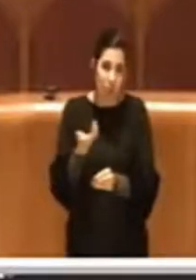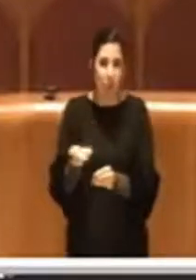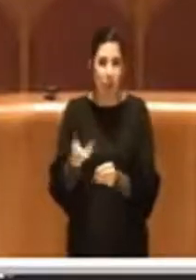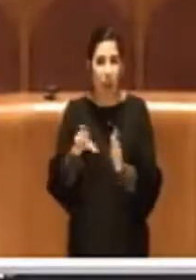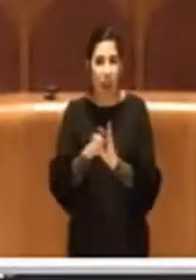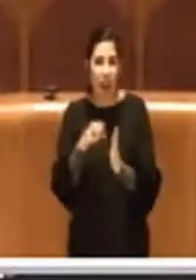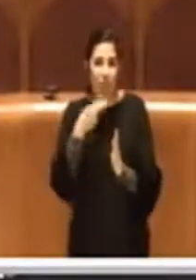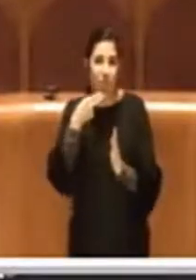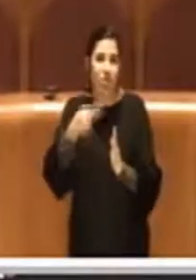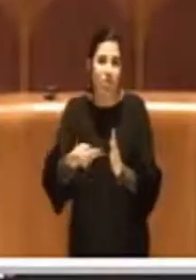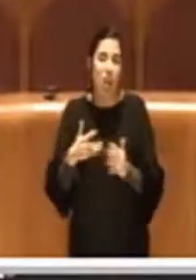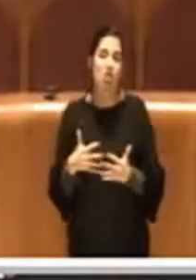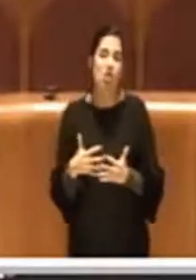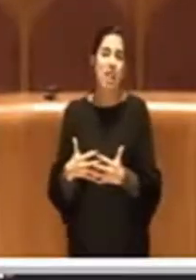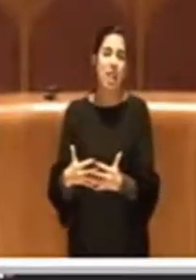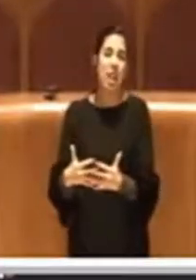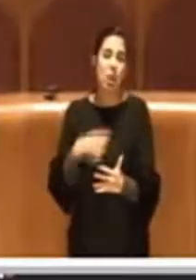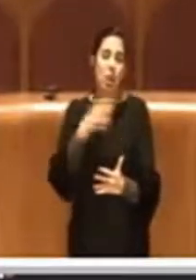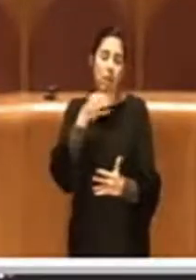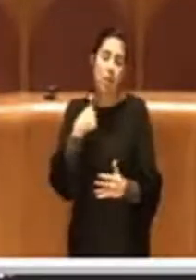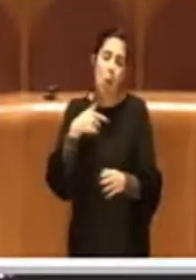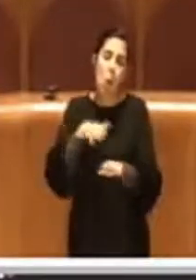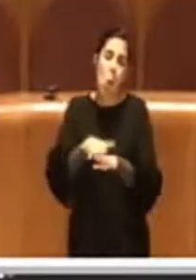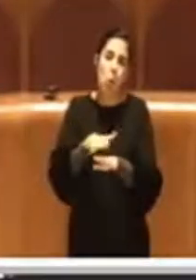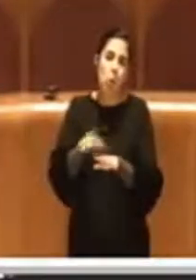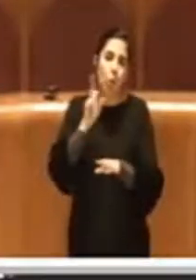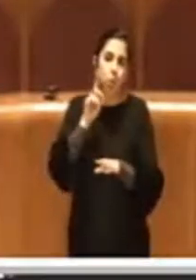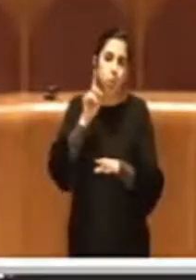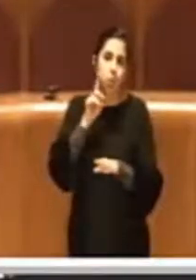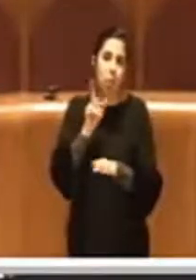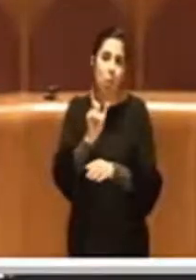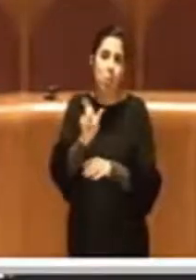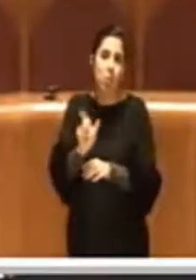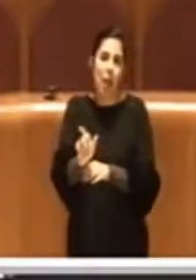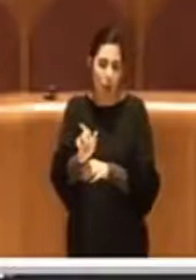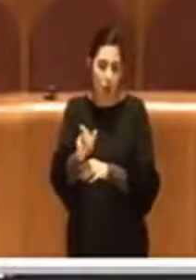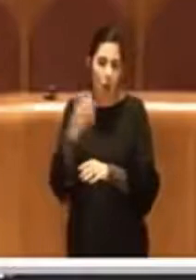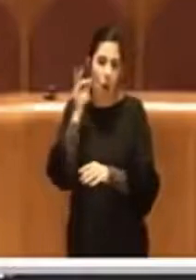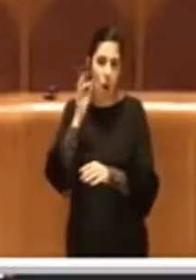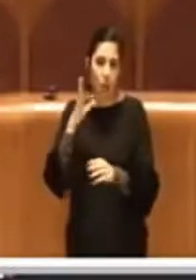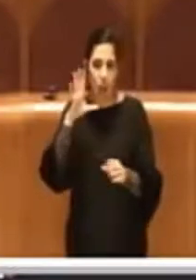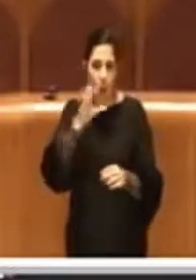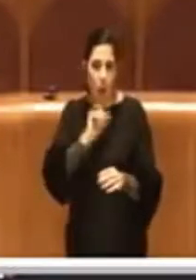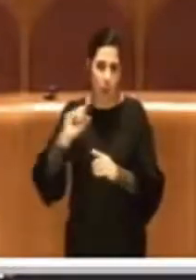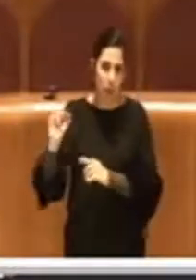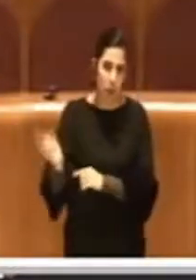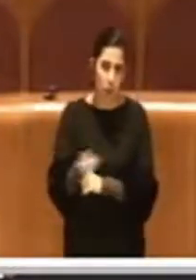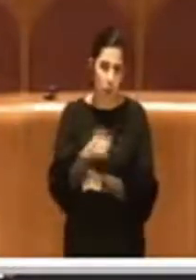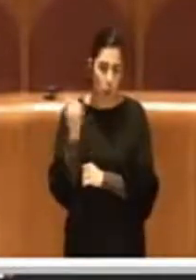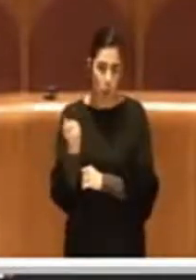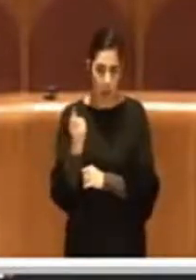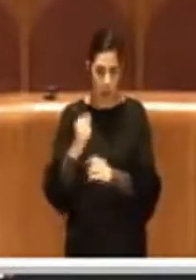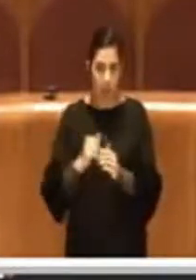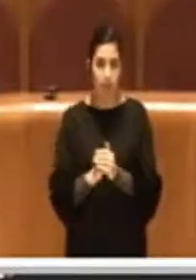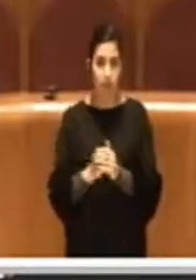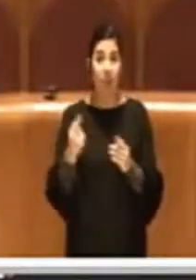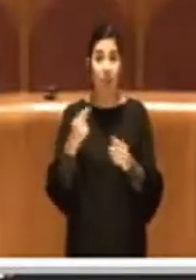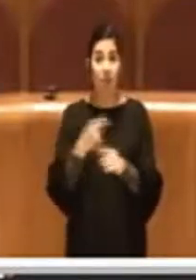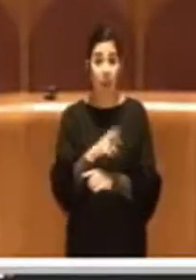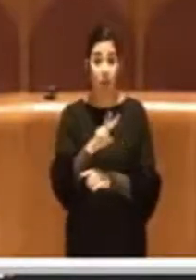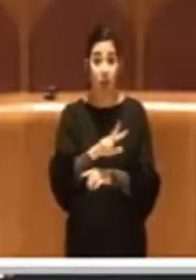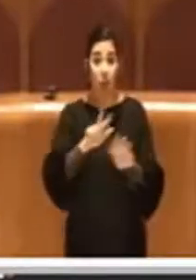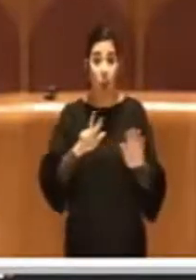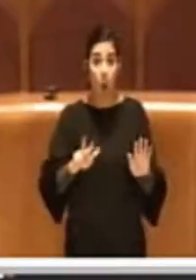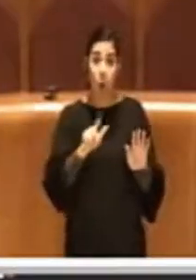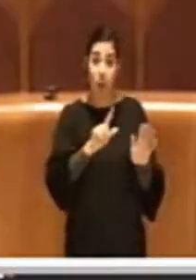continuo a usare questa terminologia così ci capiamo, mentre dalla ventottesima